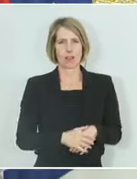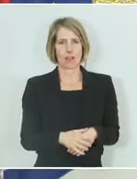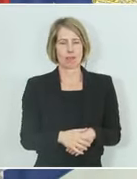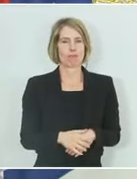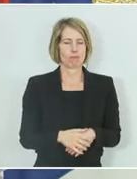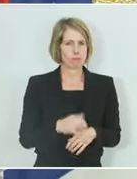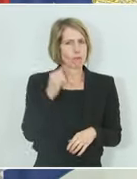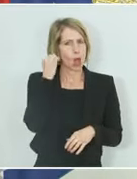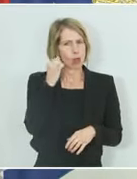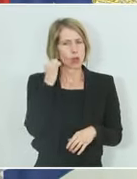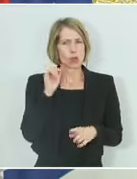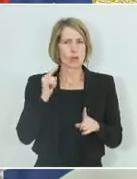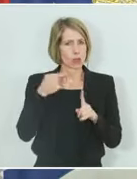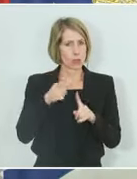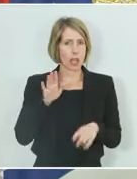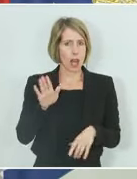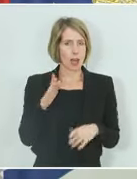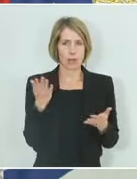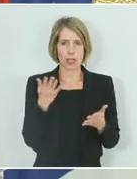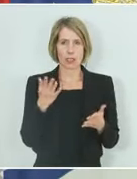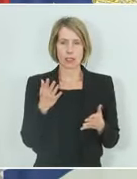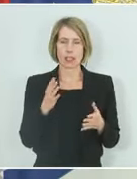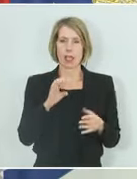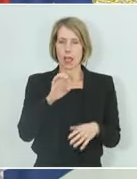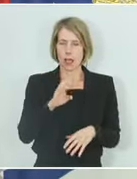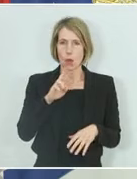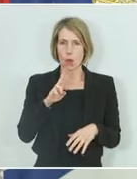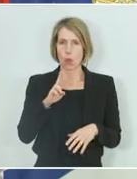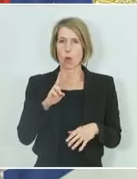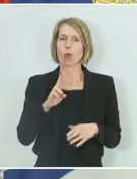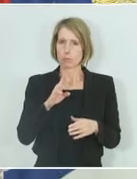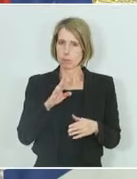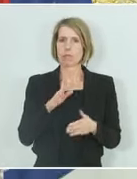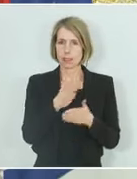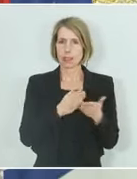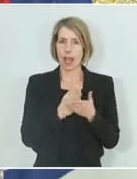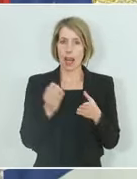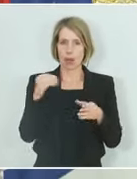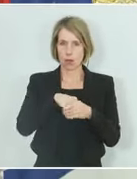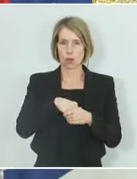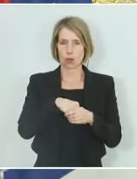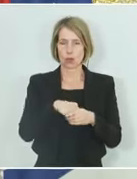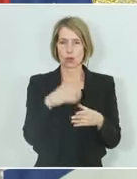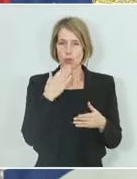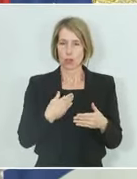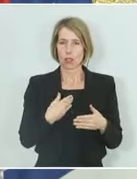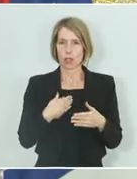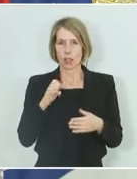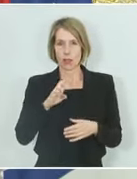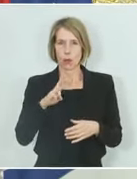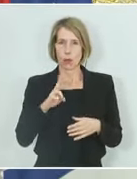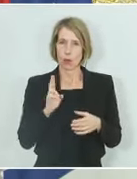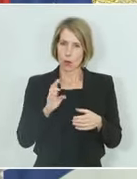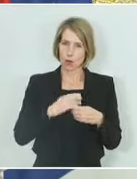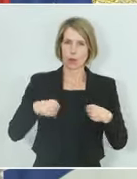Der Kosovo hat sich zum Ziel gesetzt, ein Teil der europäischen Gemeinschaft zu sein, ein Teil der europäischen Familie und hat dafür sehr